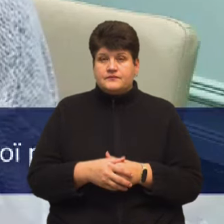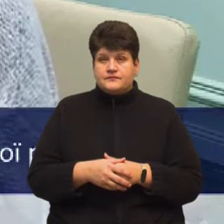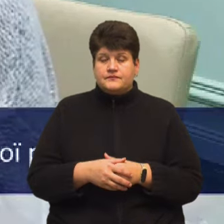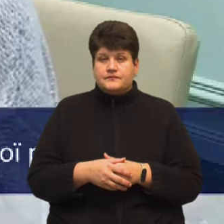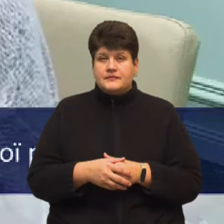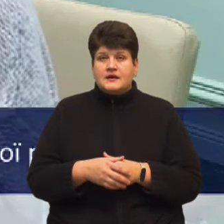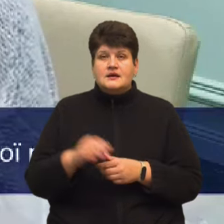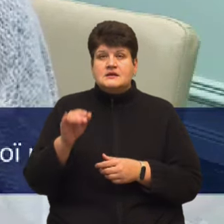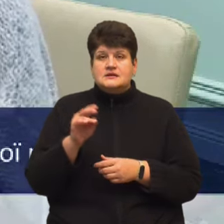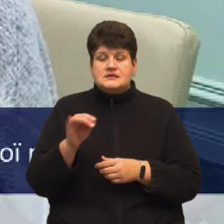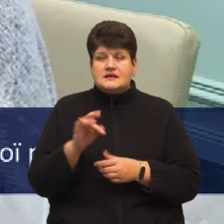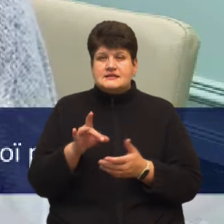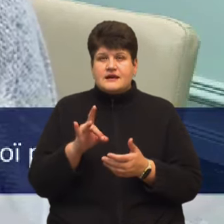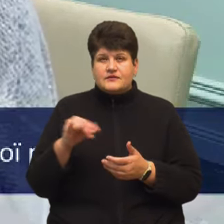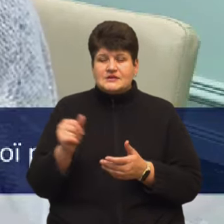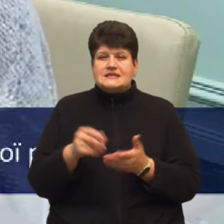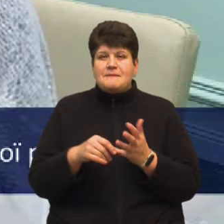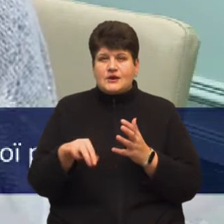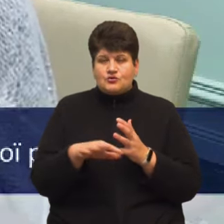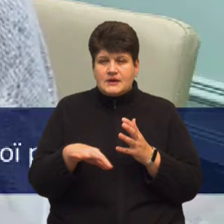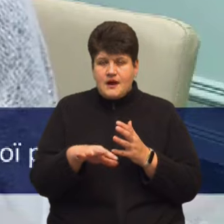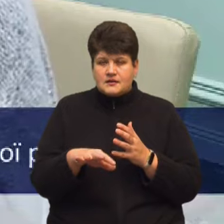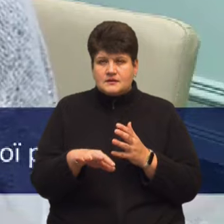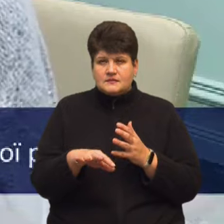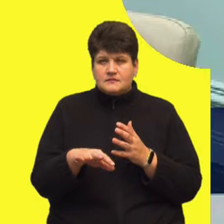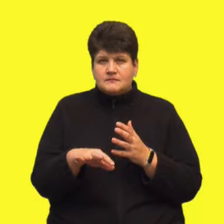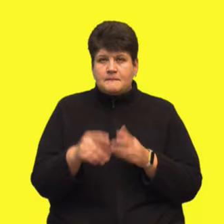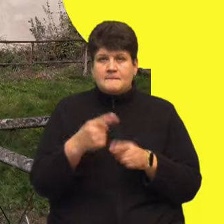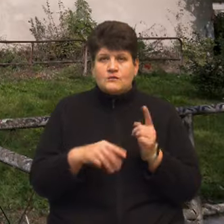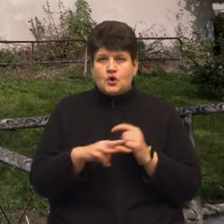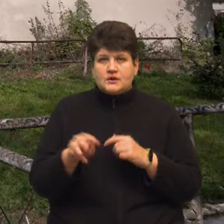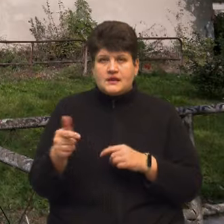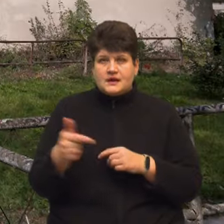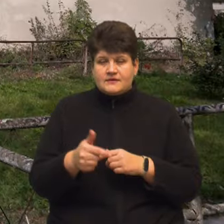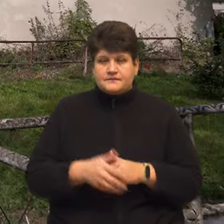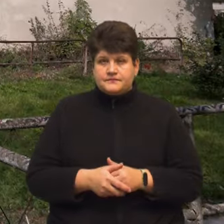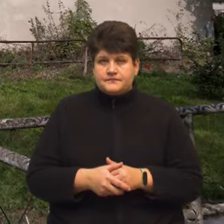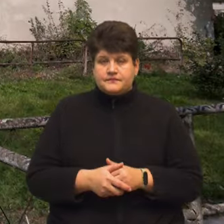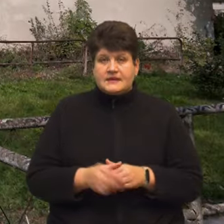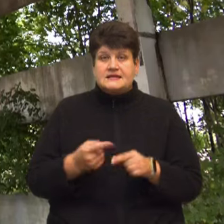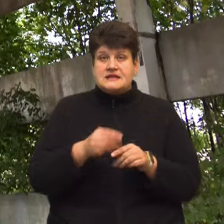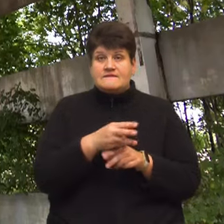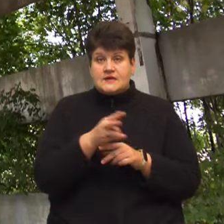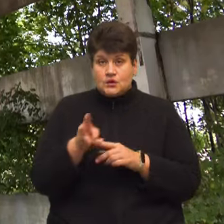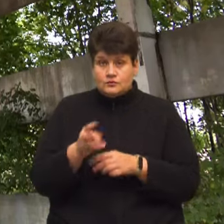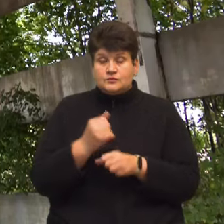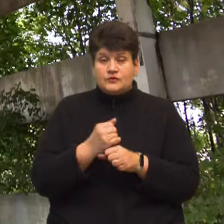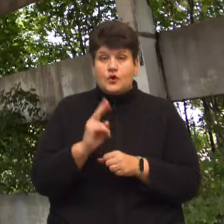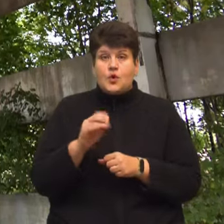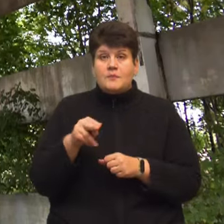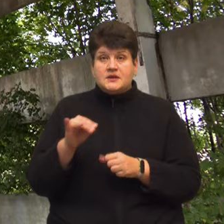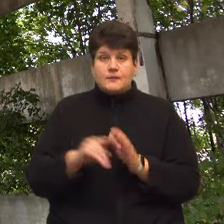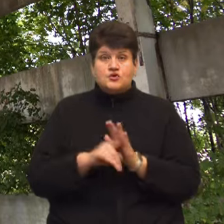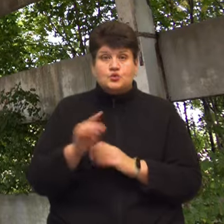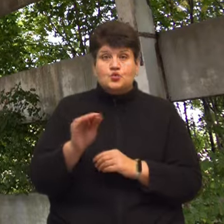грошової компенсації для земельні ділянки – 5 мільйона гривень. Це відео ми знімали у Копичинцях на початку